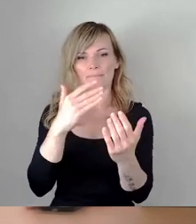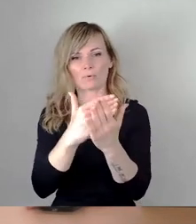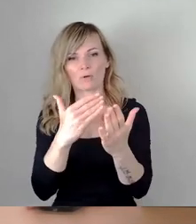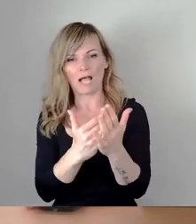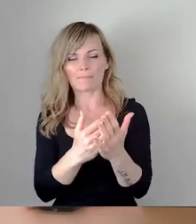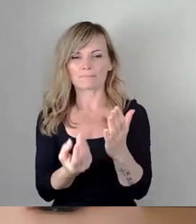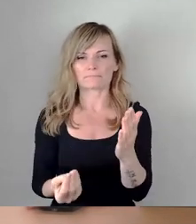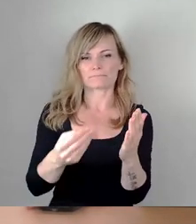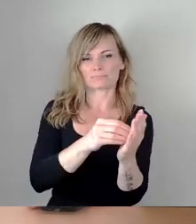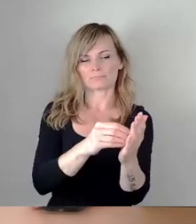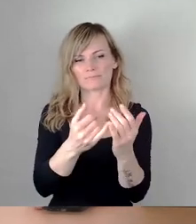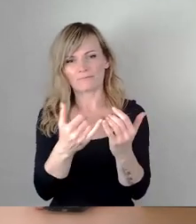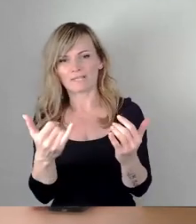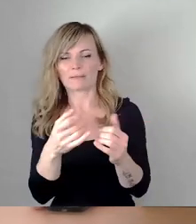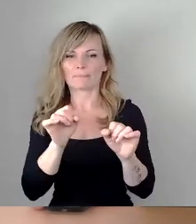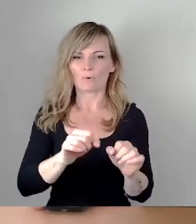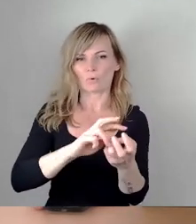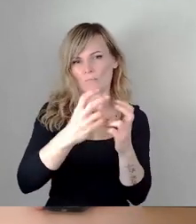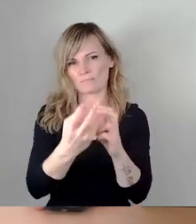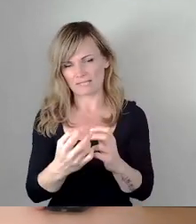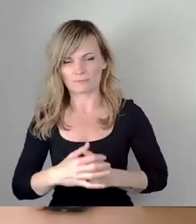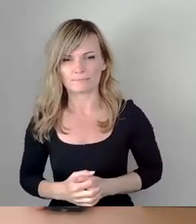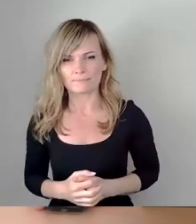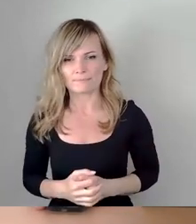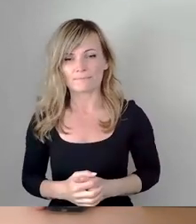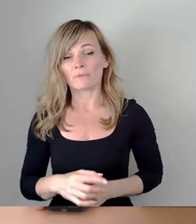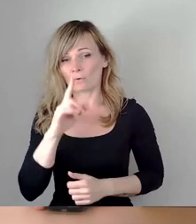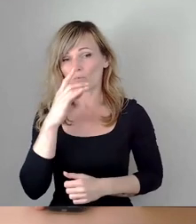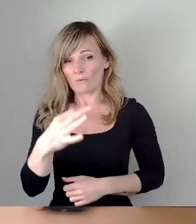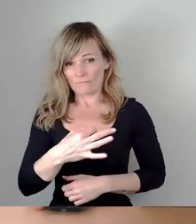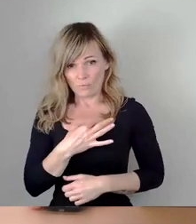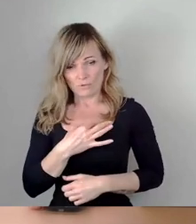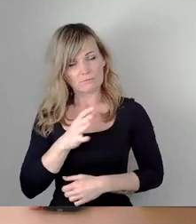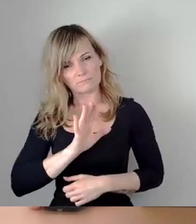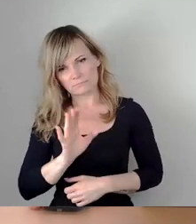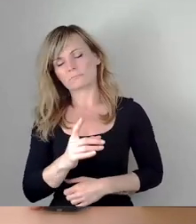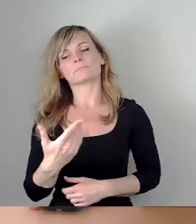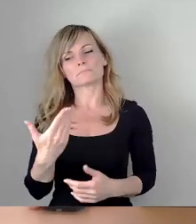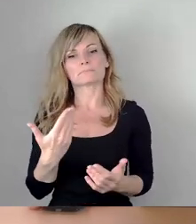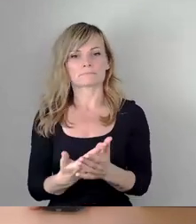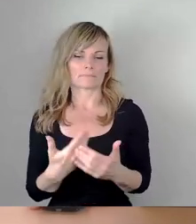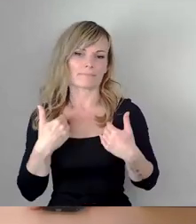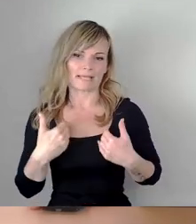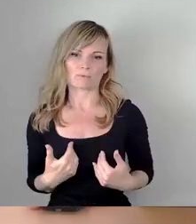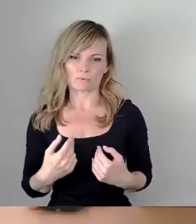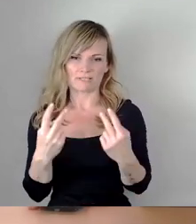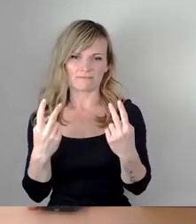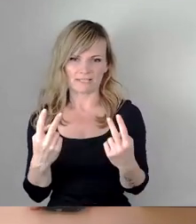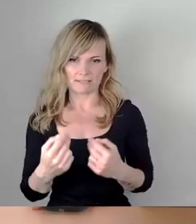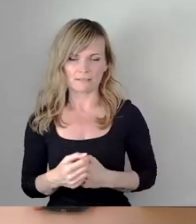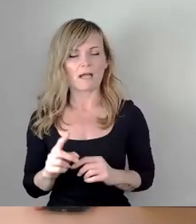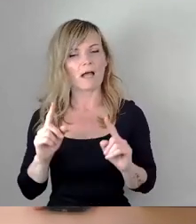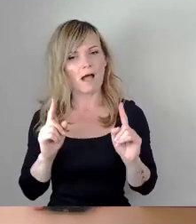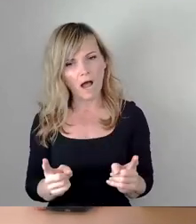festzulegen. Und natürlich nicht bloß für uns das festzulegen, und das ist mir auch ein persönlich wichtiges Anliegen, sondern auch Rahmenbedingungen zu klären